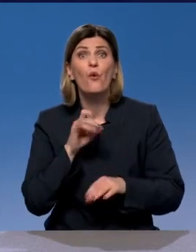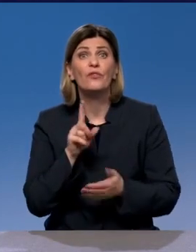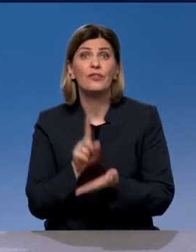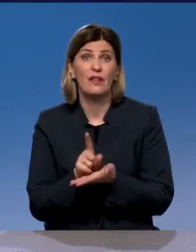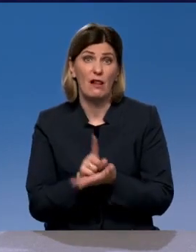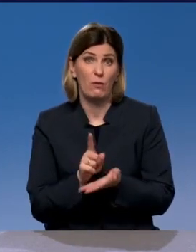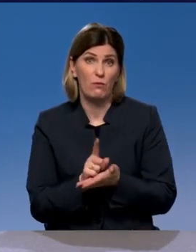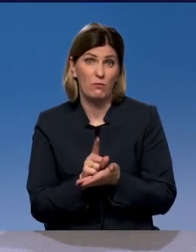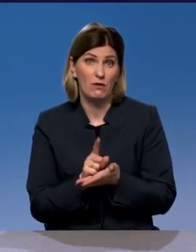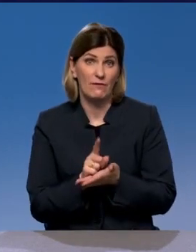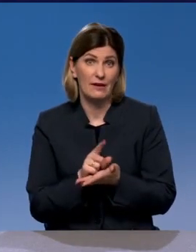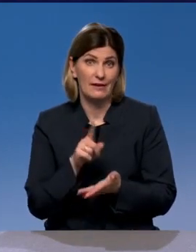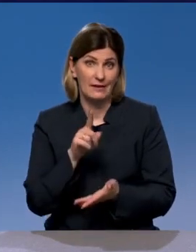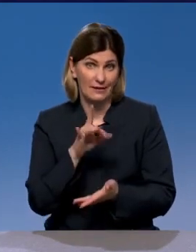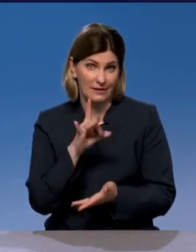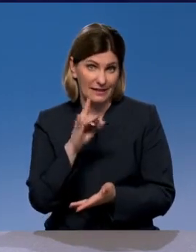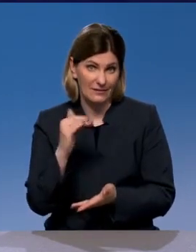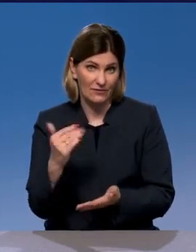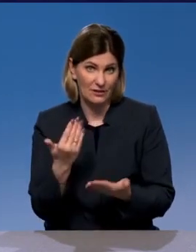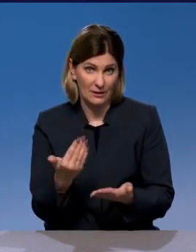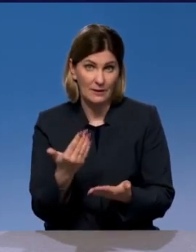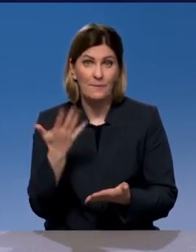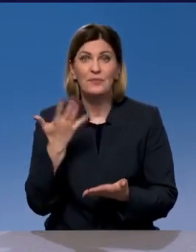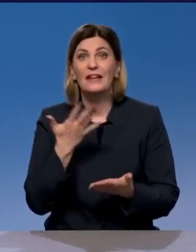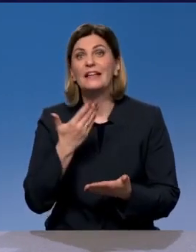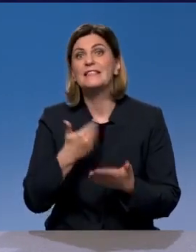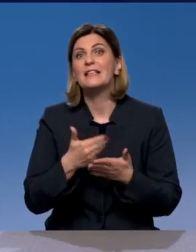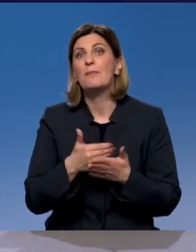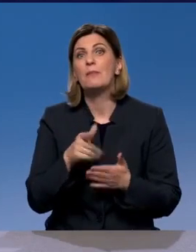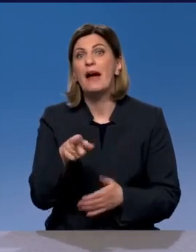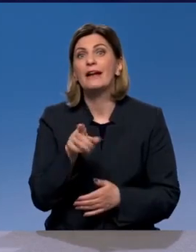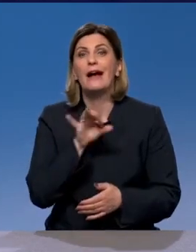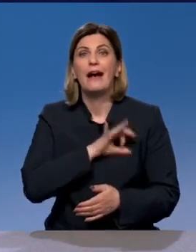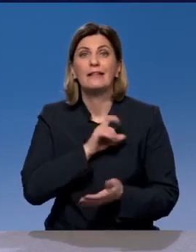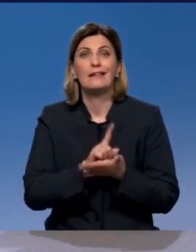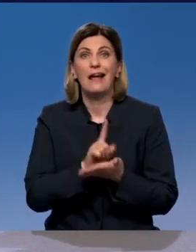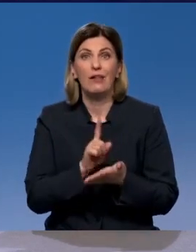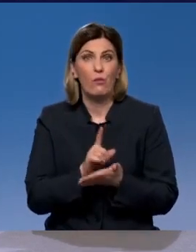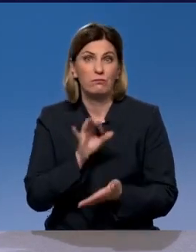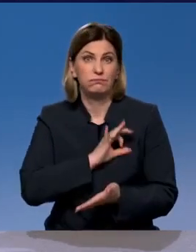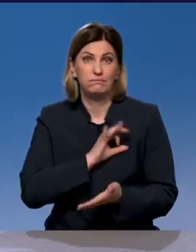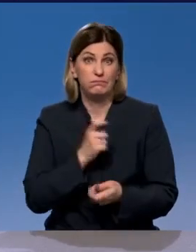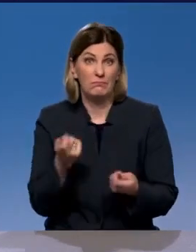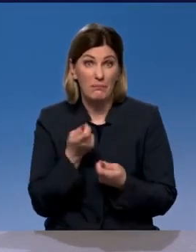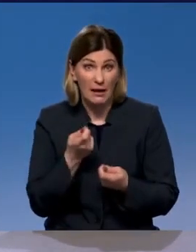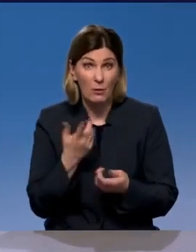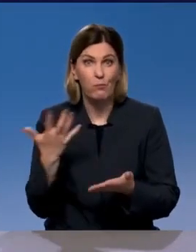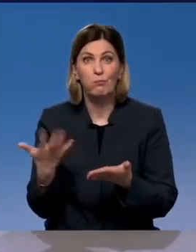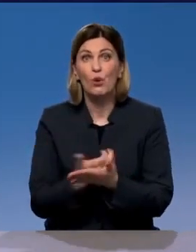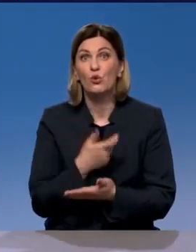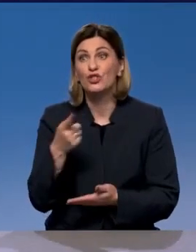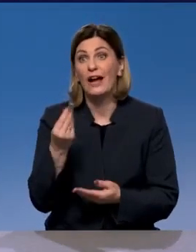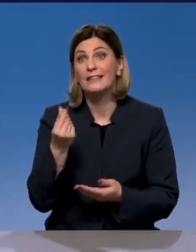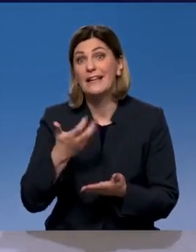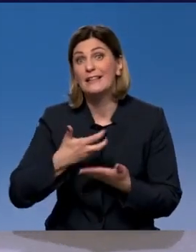поступлений в субъекты федерации. И если субъекты депрессивные не являются субъектами-донорами, то получается, они получают деньги